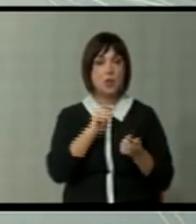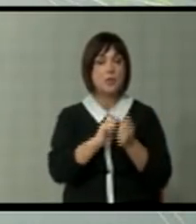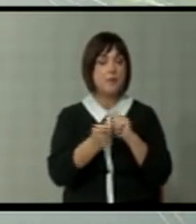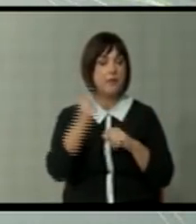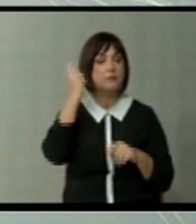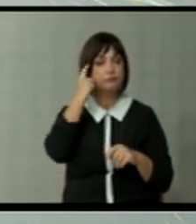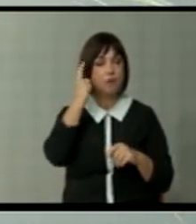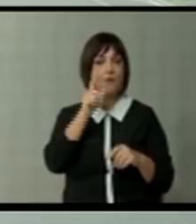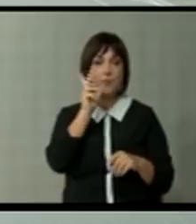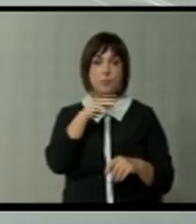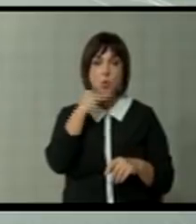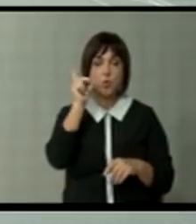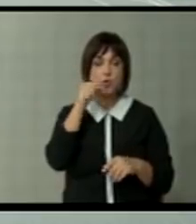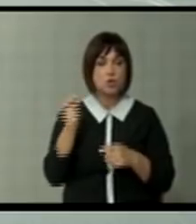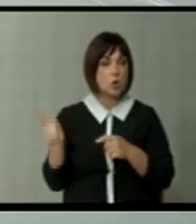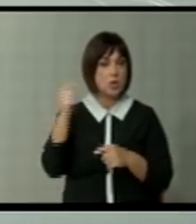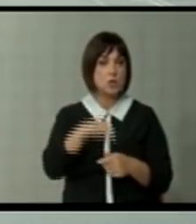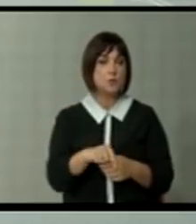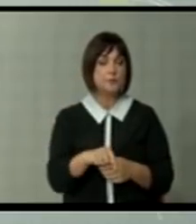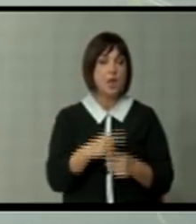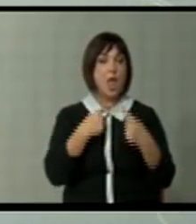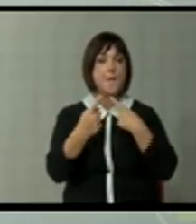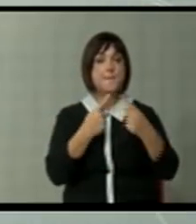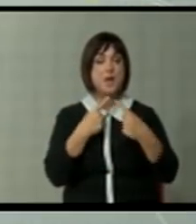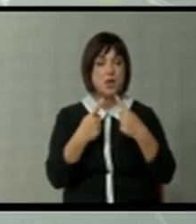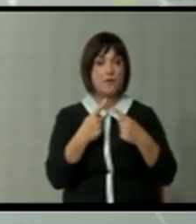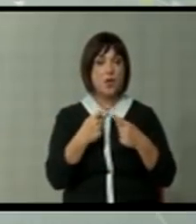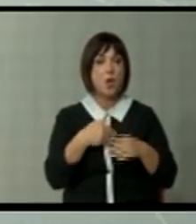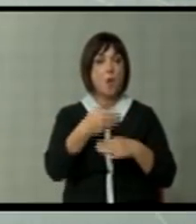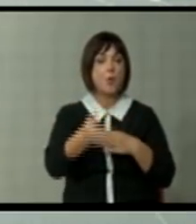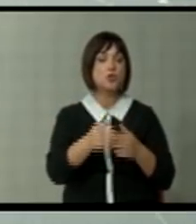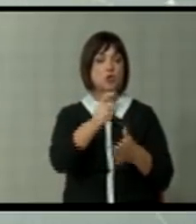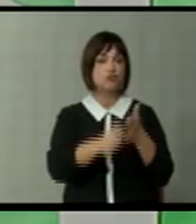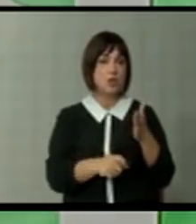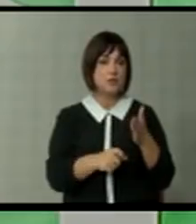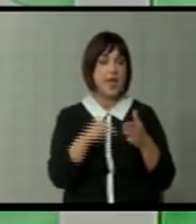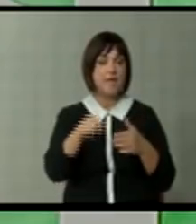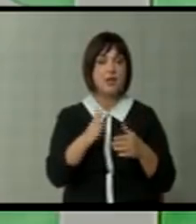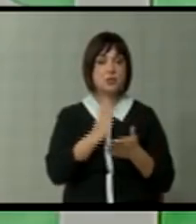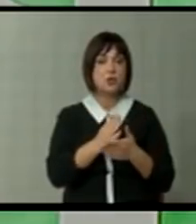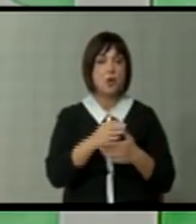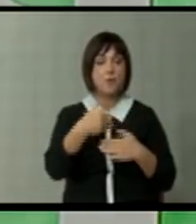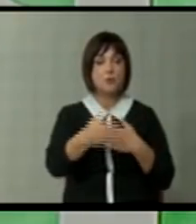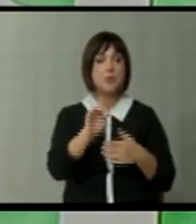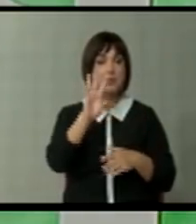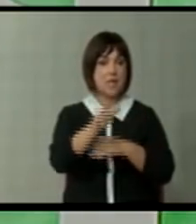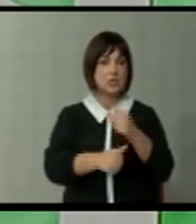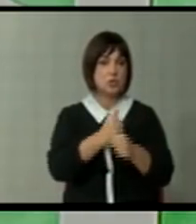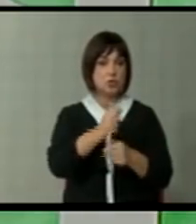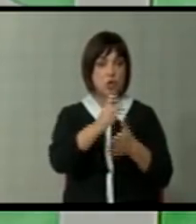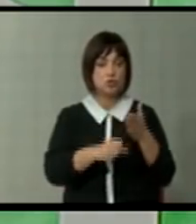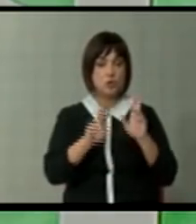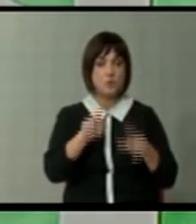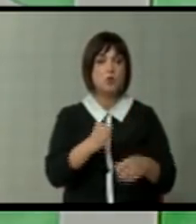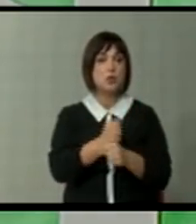менталитетот тоа многу тешко ќе дойде. Тоа сега много кажам. Не преговорите и по тоа членството. Еве сега кога после 15 години од членството